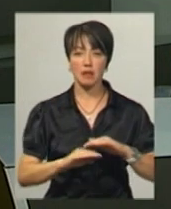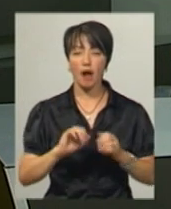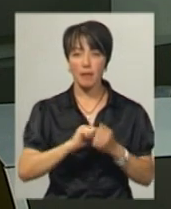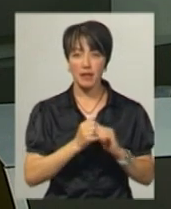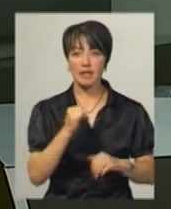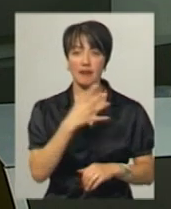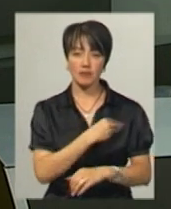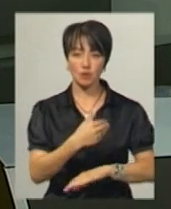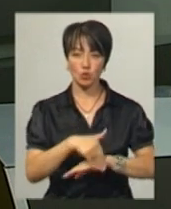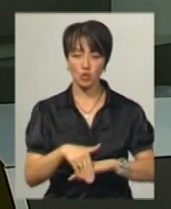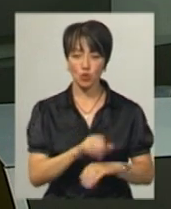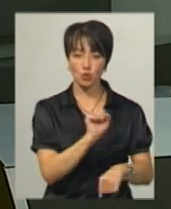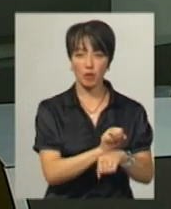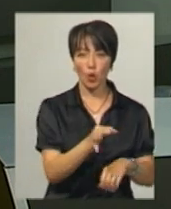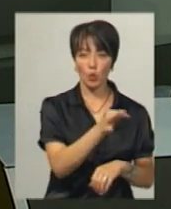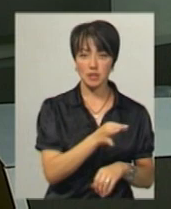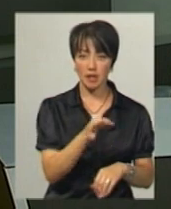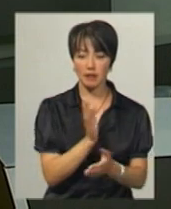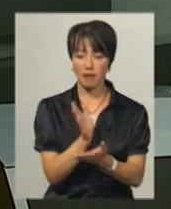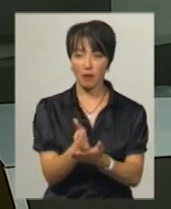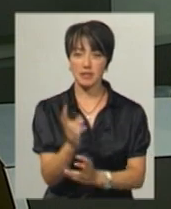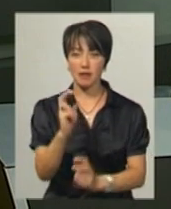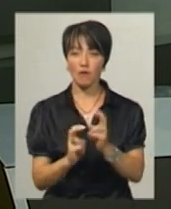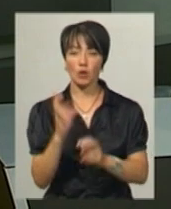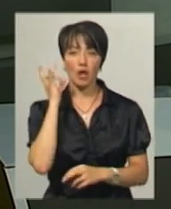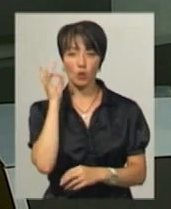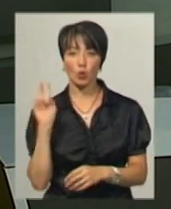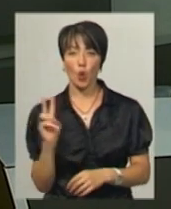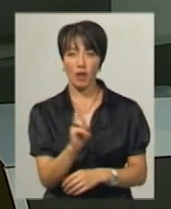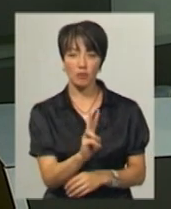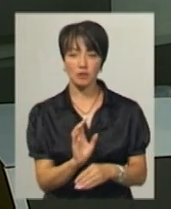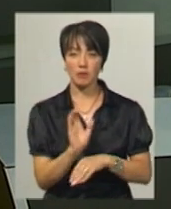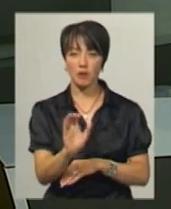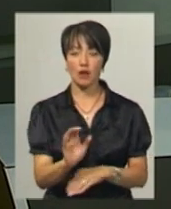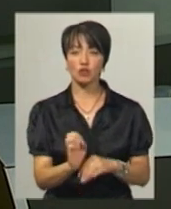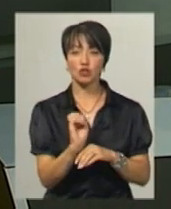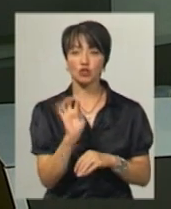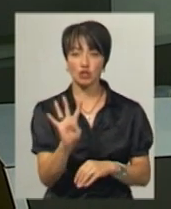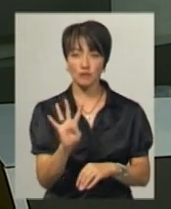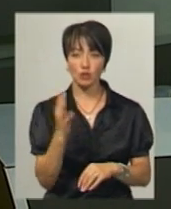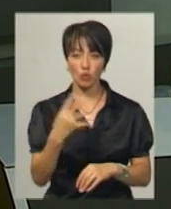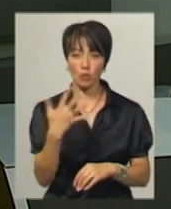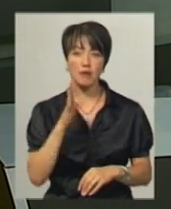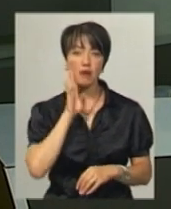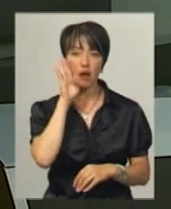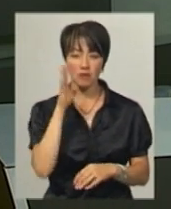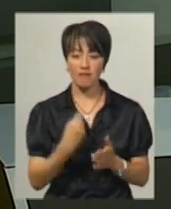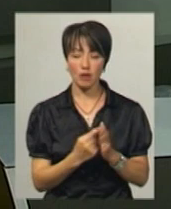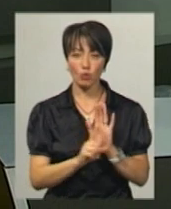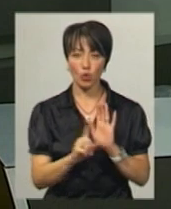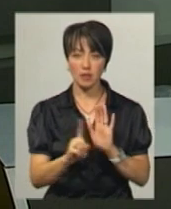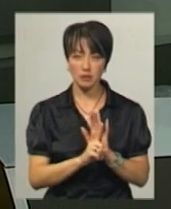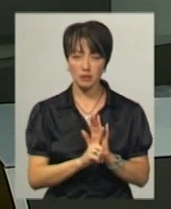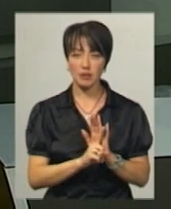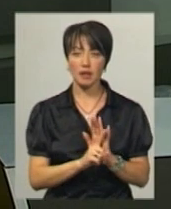Львівське шосе. Від зупинки «Озерна» в напрямку заводу «Катіон» тролейбуси відправлятимуться о 4.45 ранку. Вартість проїзду